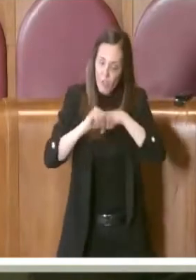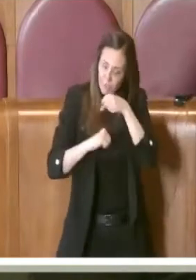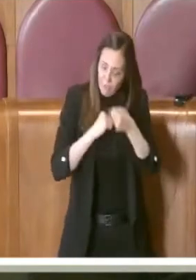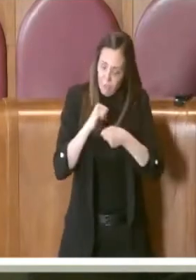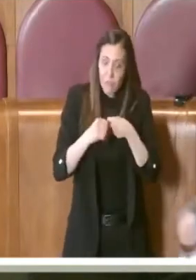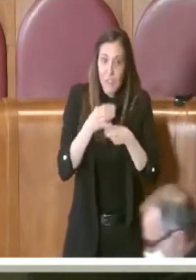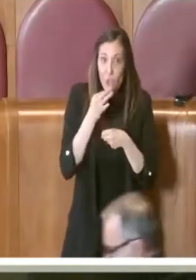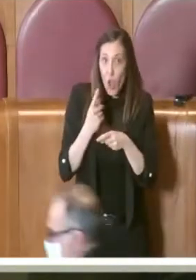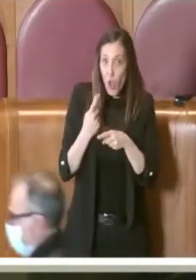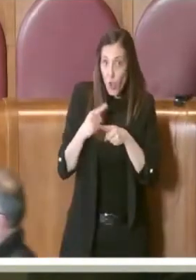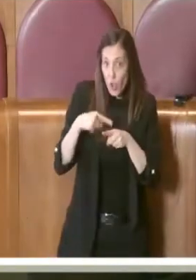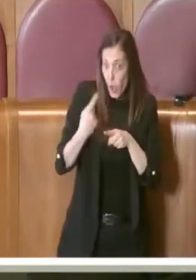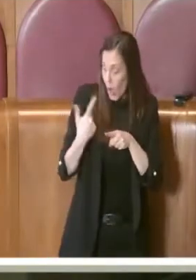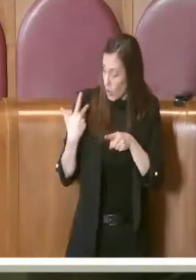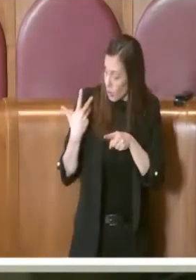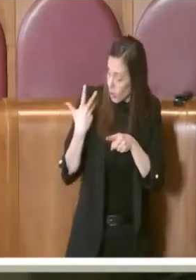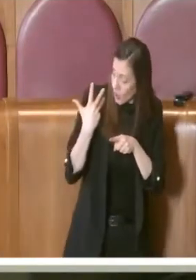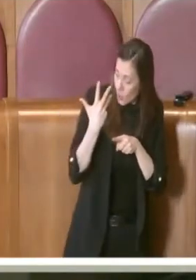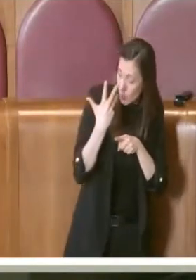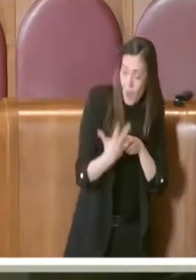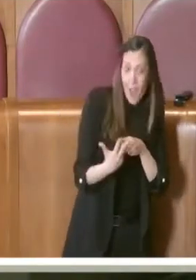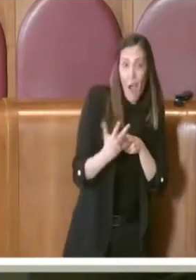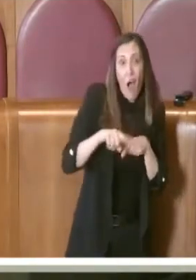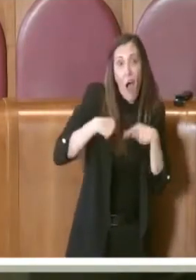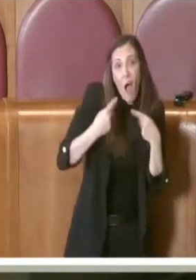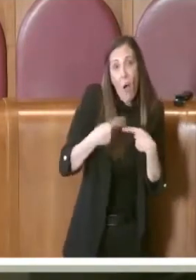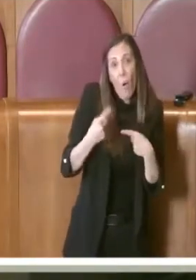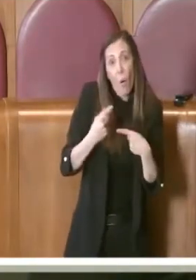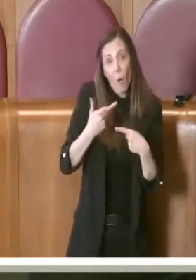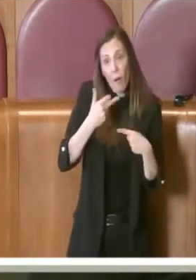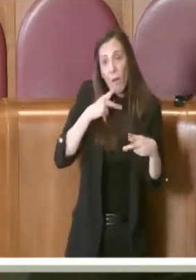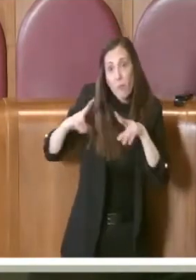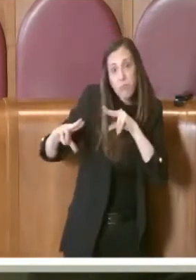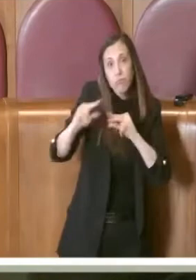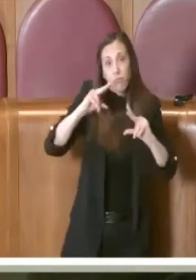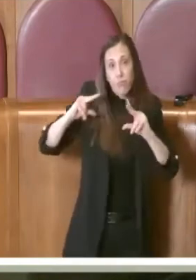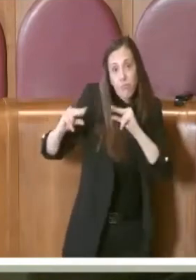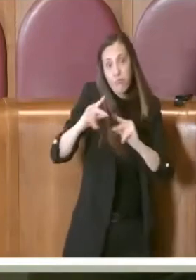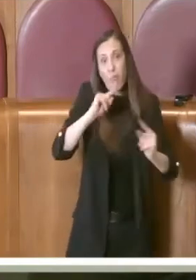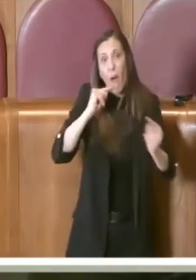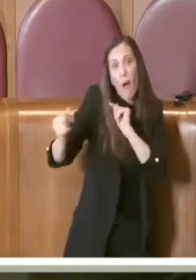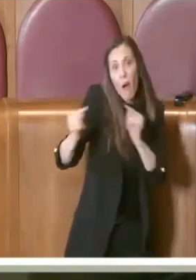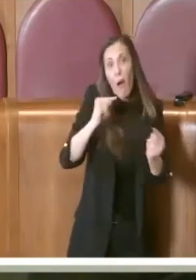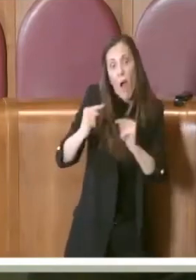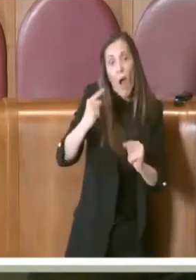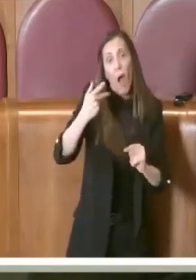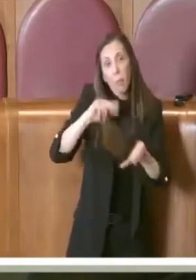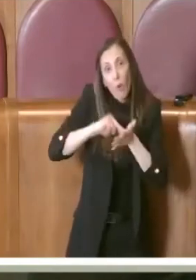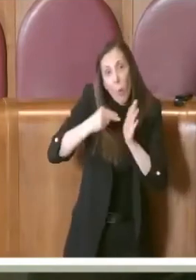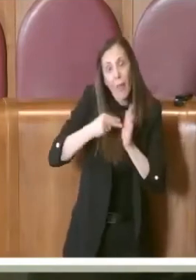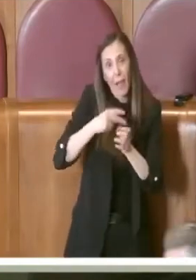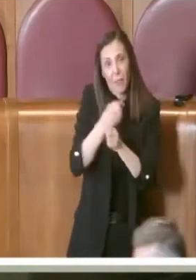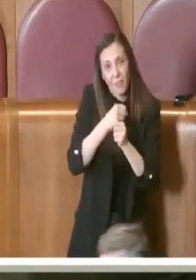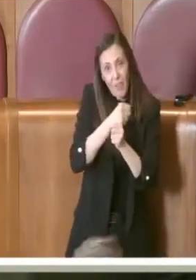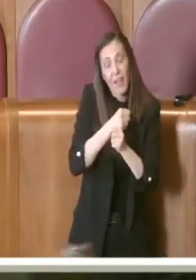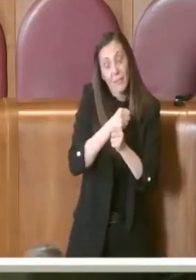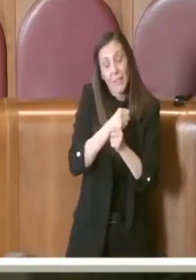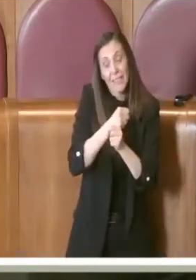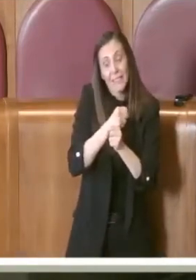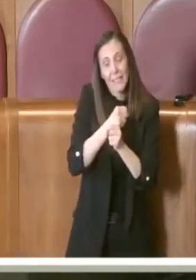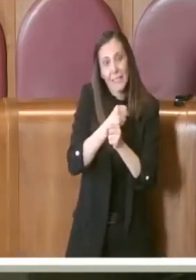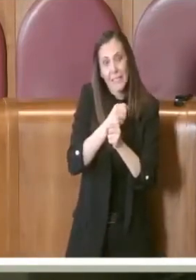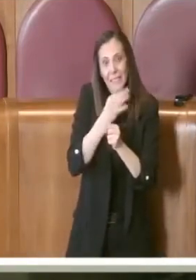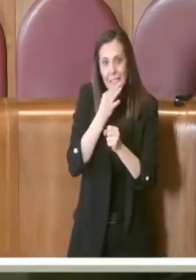anni stiamo parlando dei problemi di Farmacup, evidentemente un po' di autocritica, guardiamoci negli occhi,